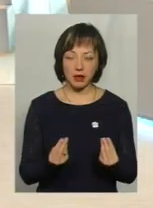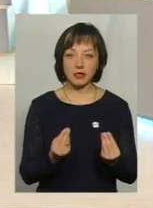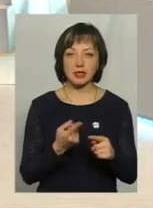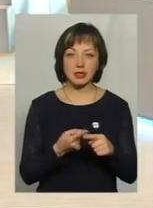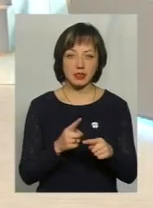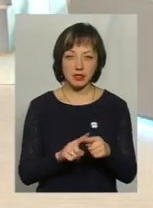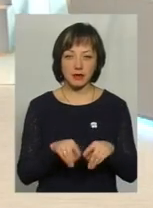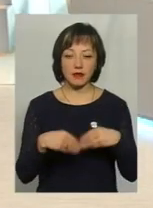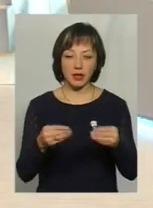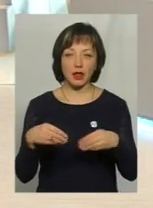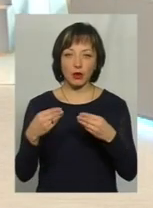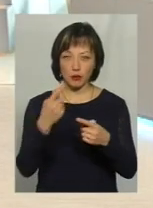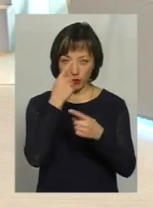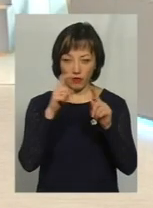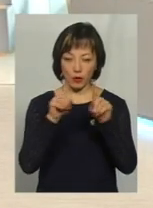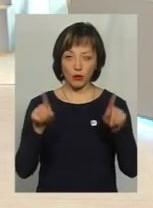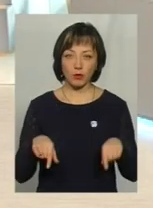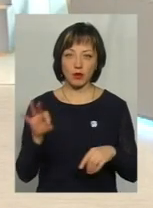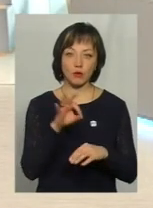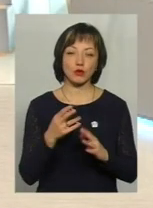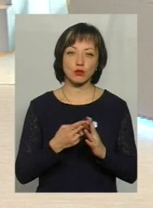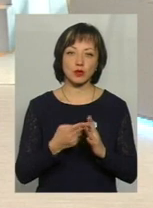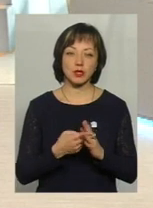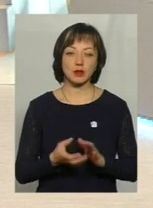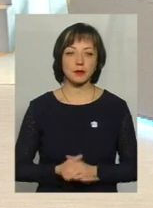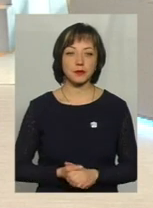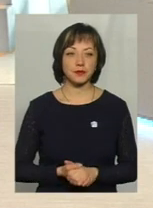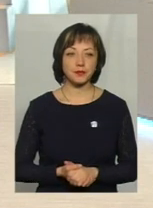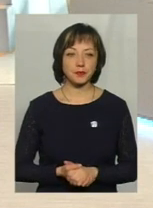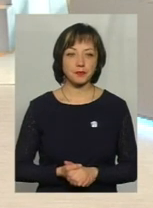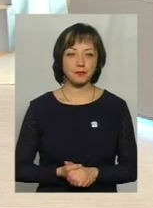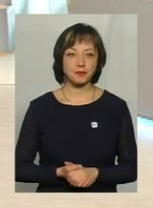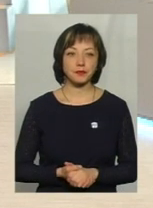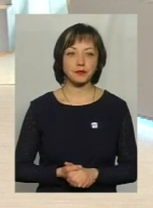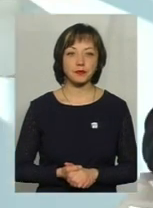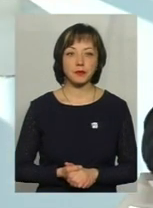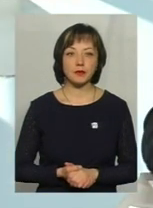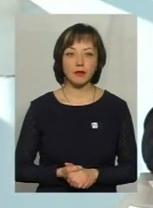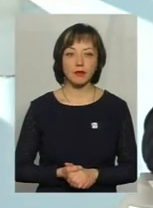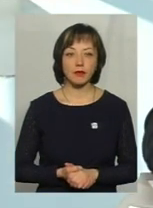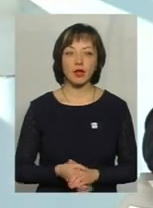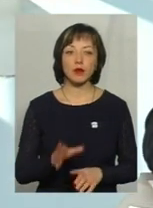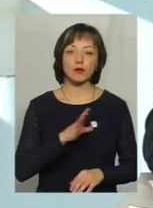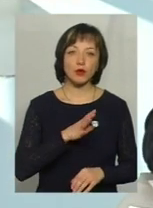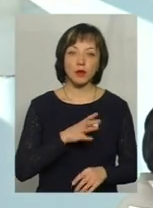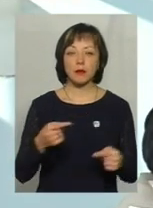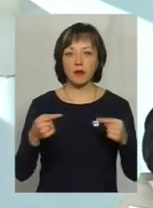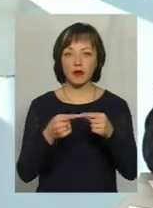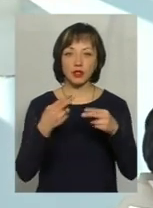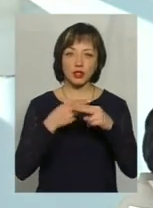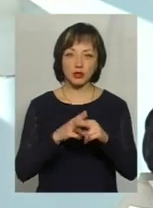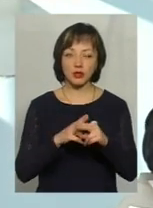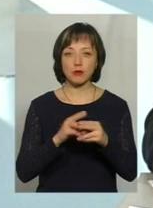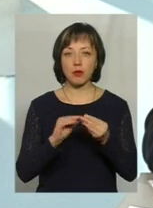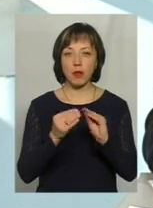ці видаються повідомлення щодо призначення субсидій по містах. Тобто, були певні технічні проблеми стосовно програмного